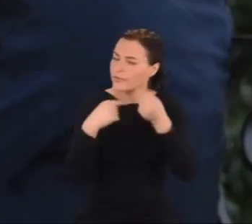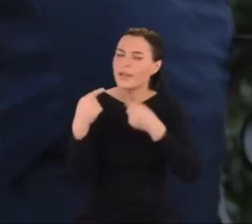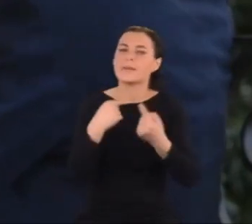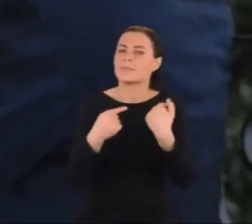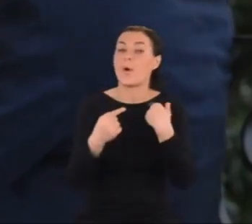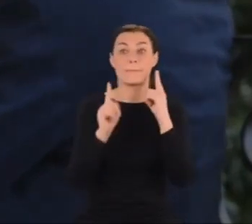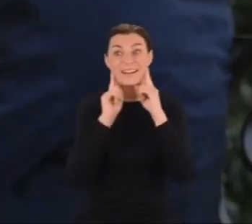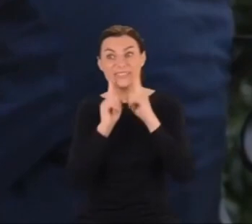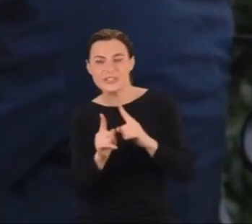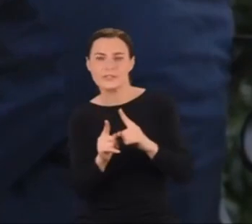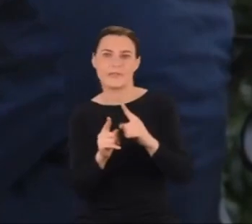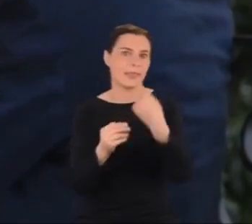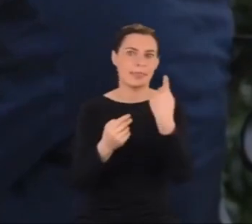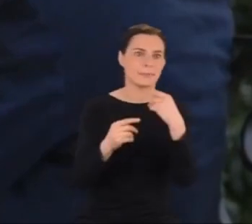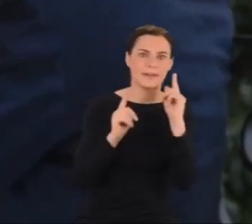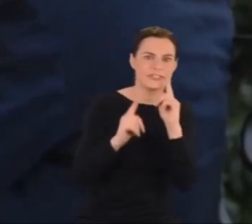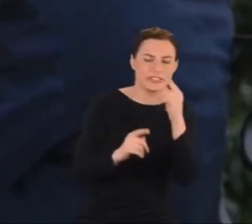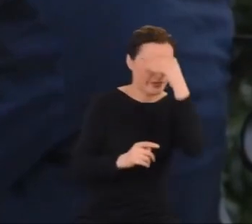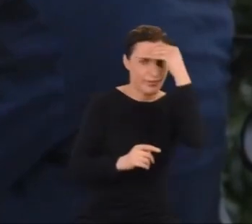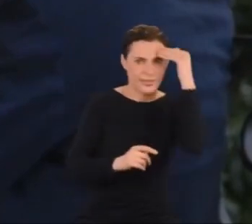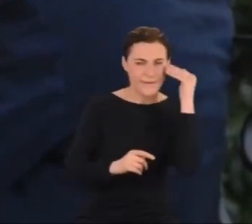choć nie wiem, czy jest prawdziwa,